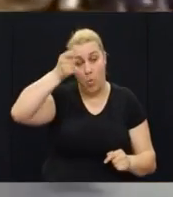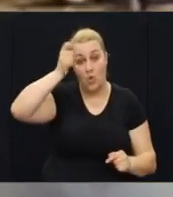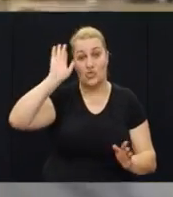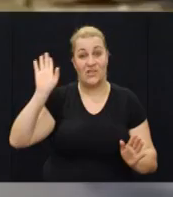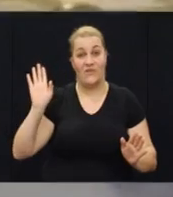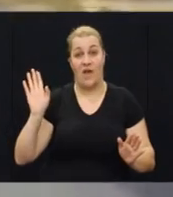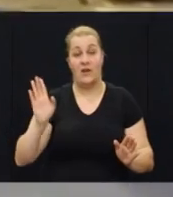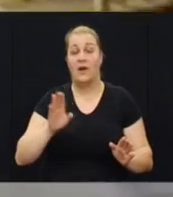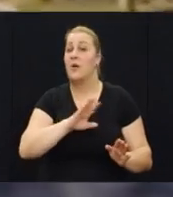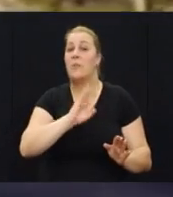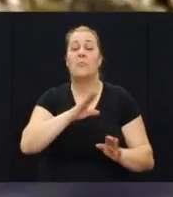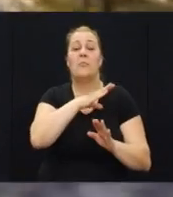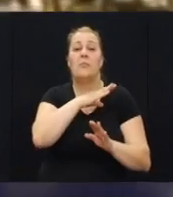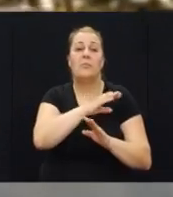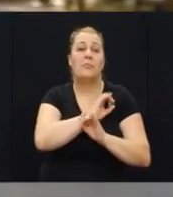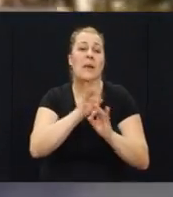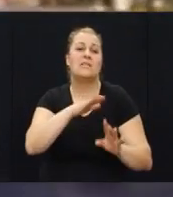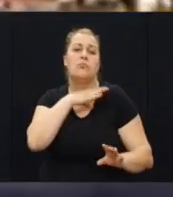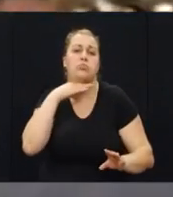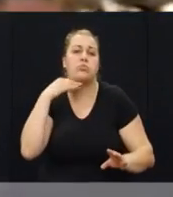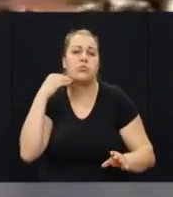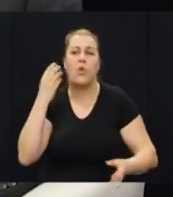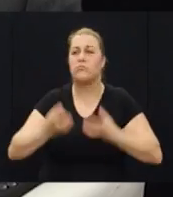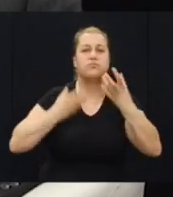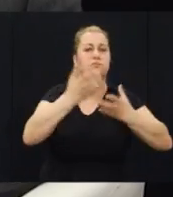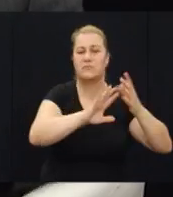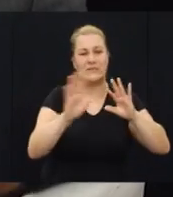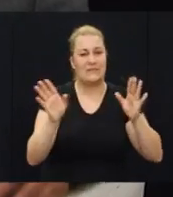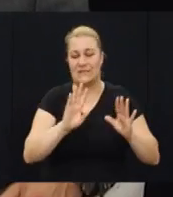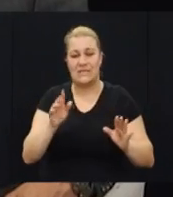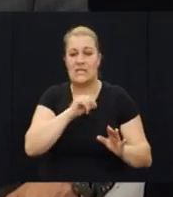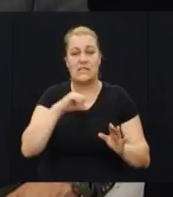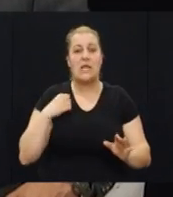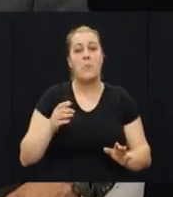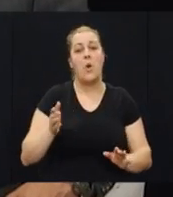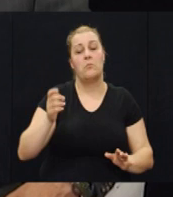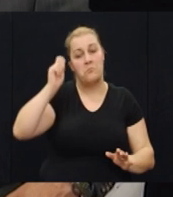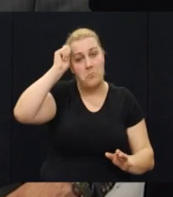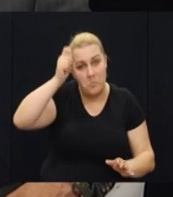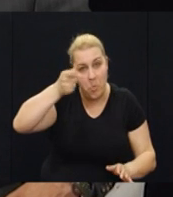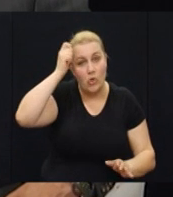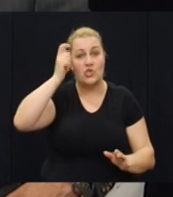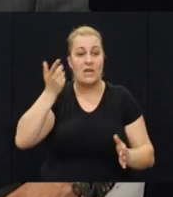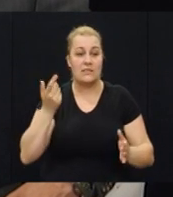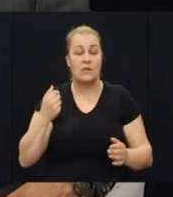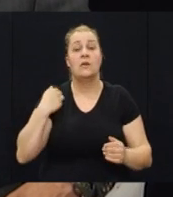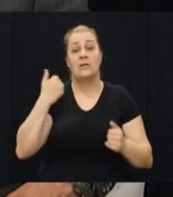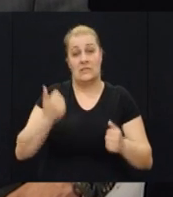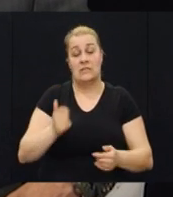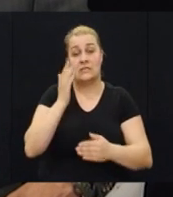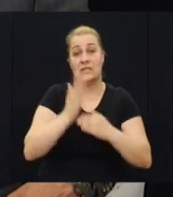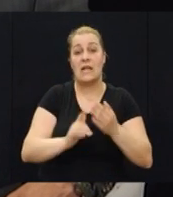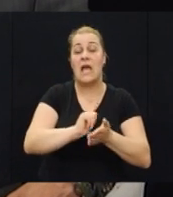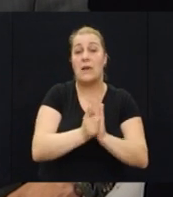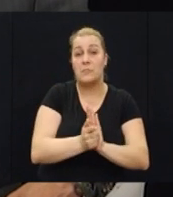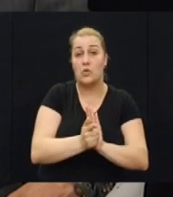bez prevelike pompe samo jedno dostojanstvo jedna počas koju su hrvatski branitelj dožive samo u zadnjih osmo minutu emisije